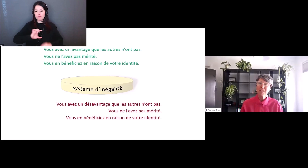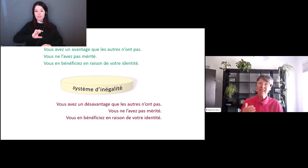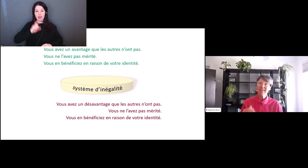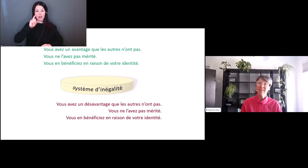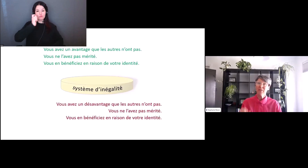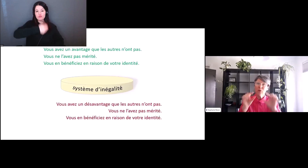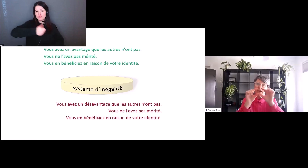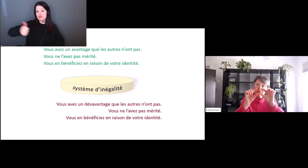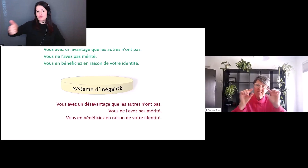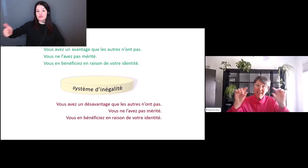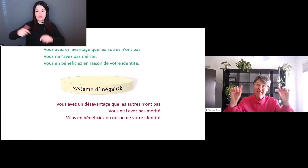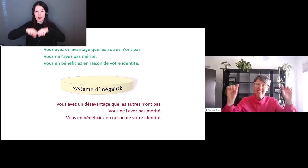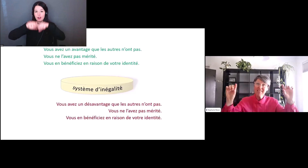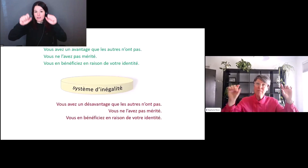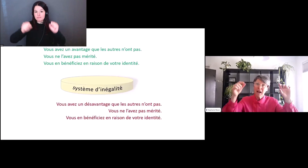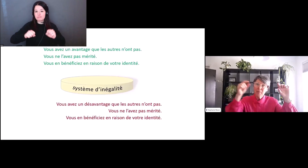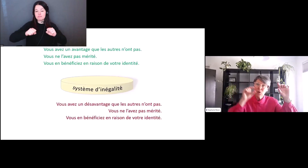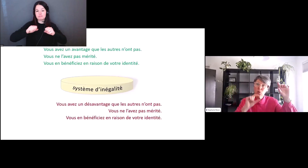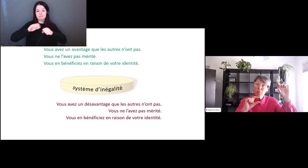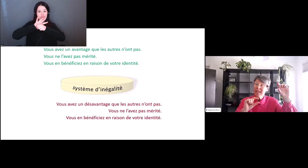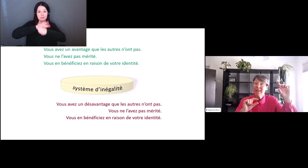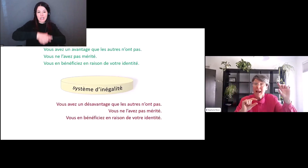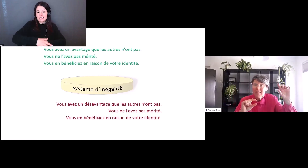c'est pareil aussi donc pour moi